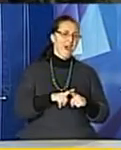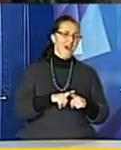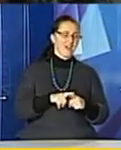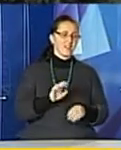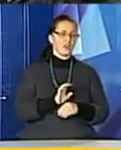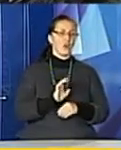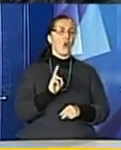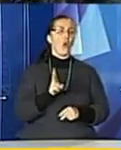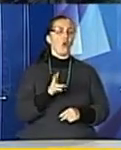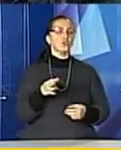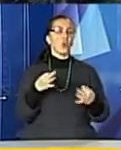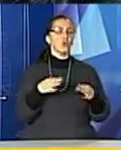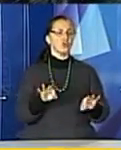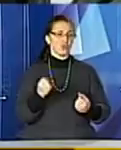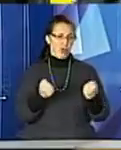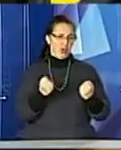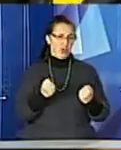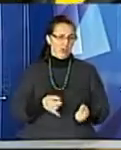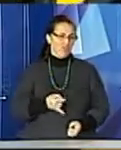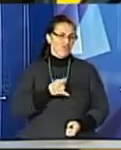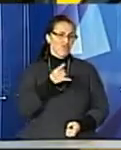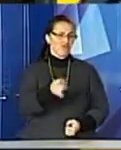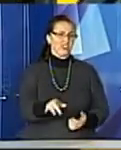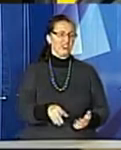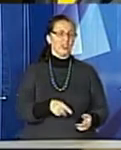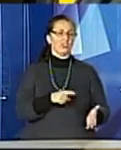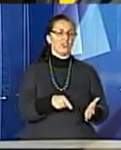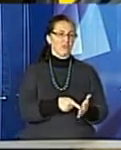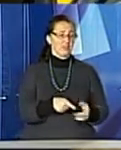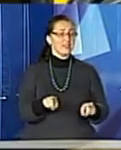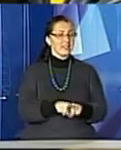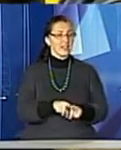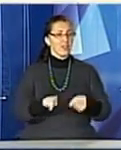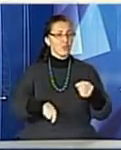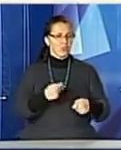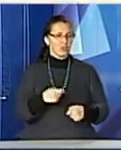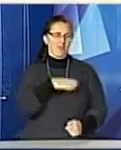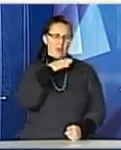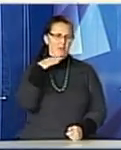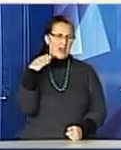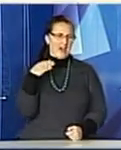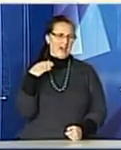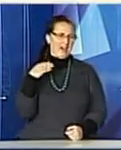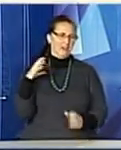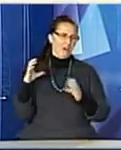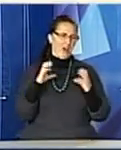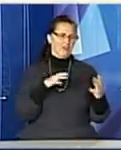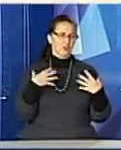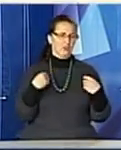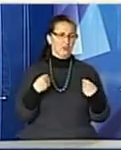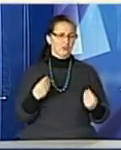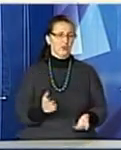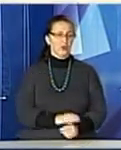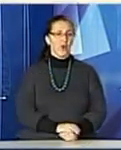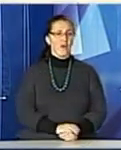випустив технічно несправну машину на лінію. Із такими ж порушеннями більшість рейсових маршруток. За попередні два дні, тобто понеділок і